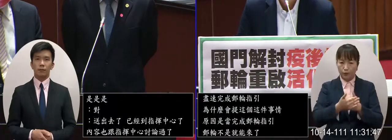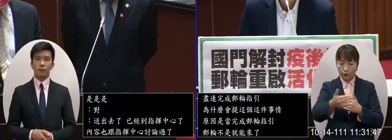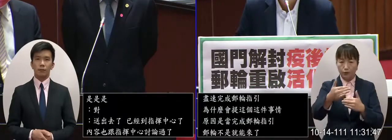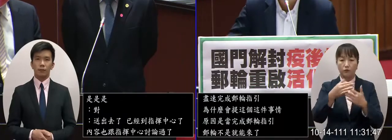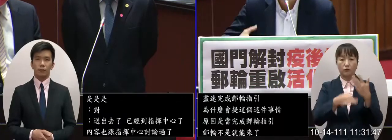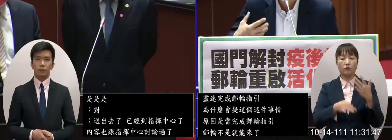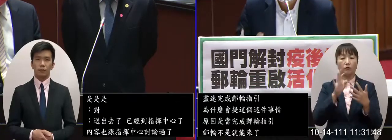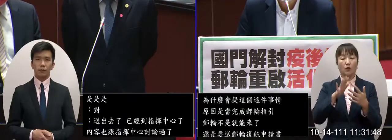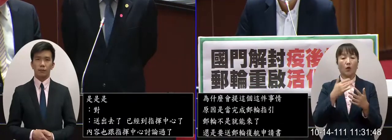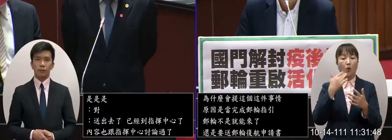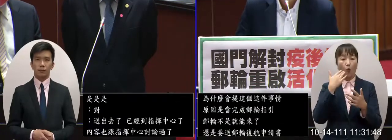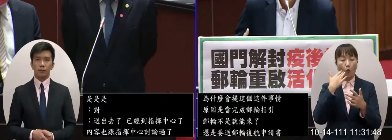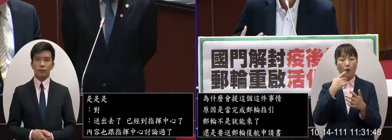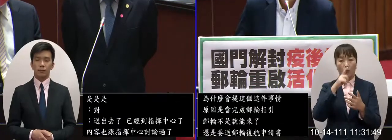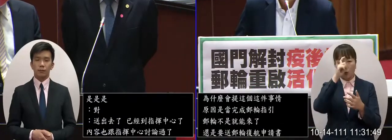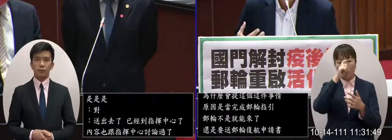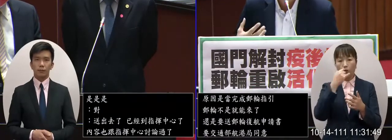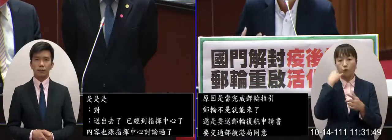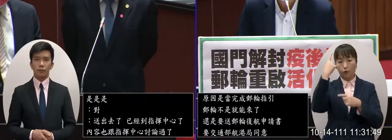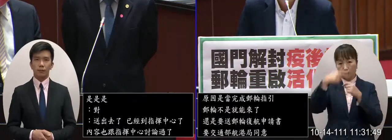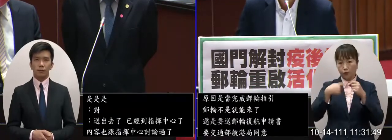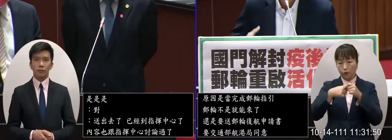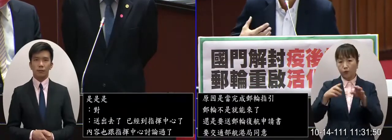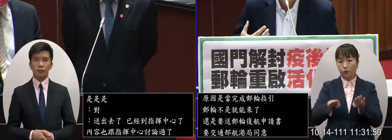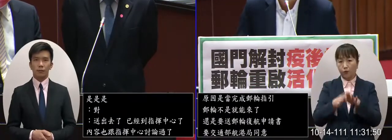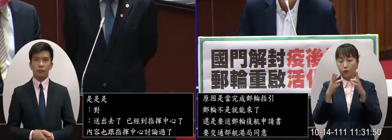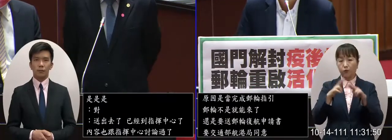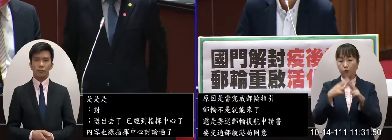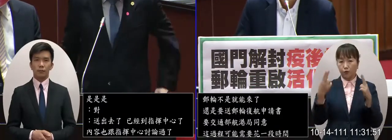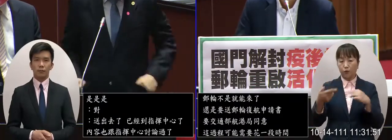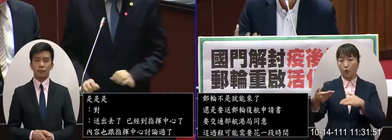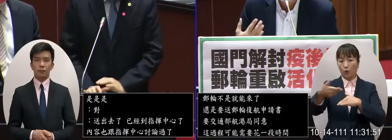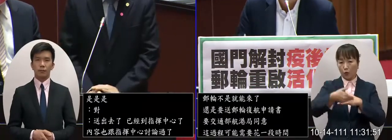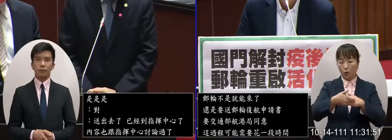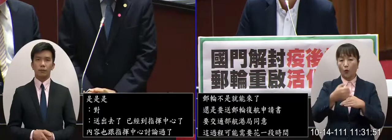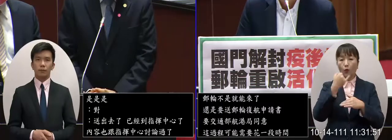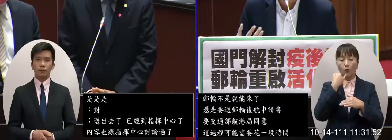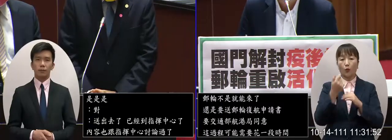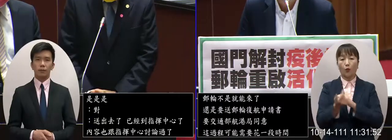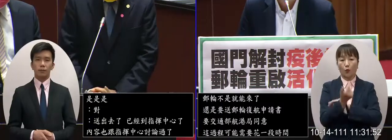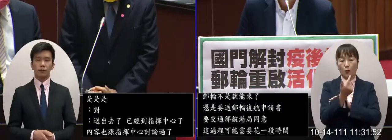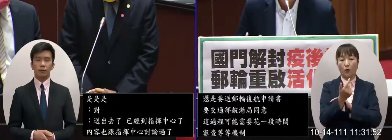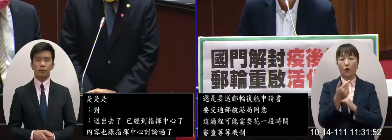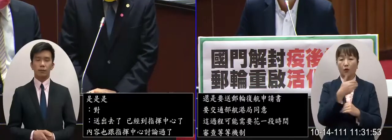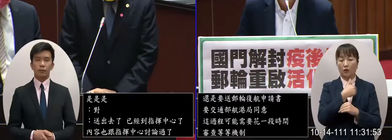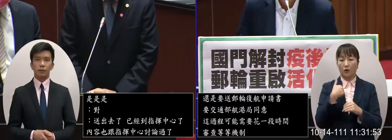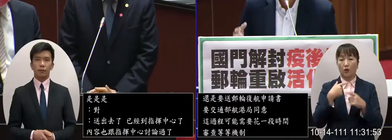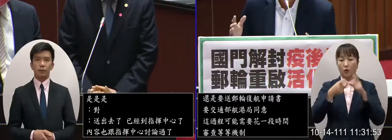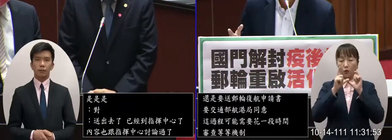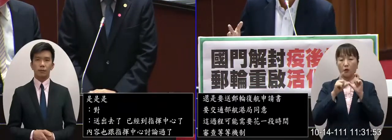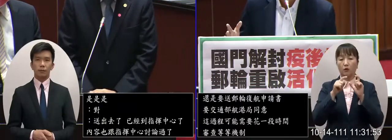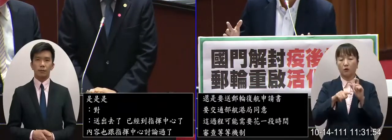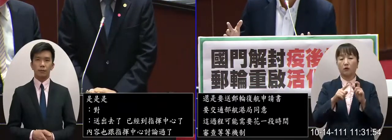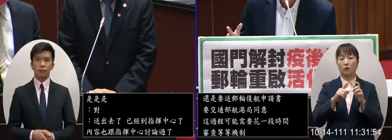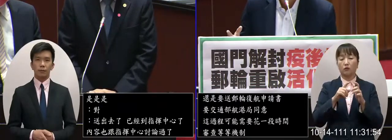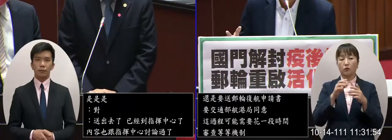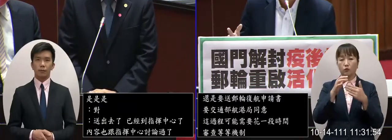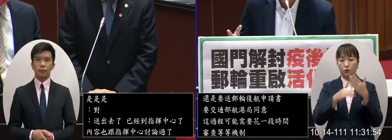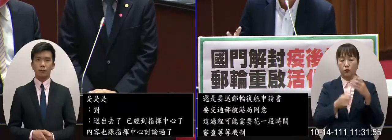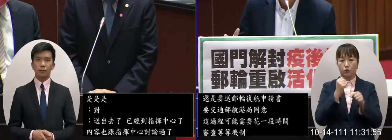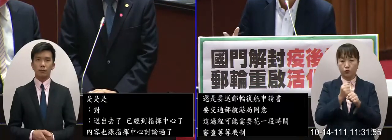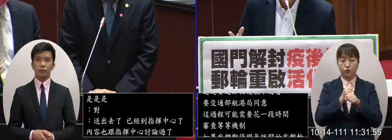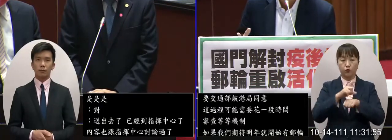機制那如果我們期待明年就開始有郵輪或者儘快有郵輪進來的話我們希望這樣的一個